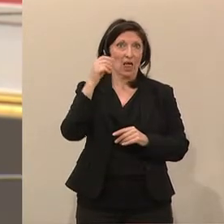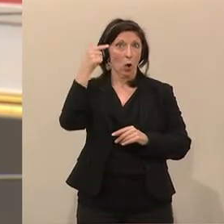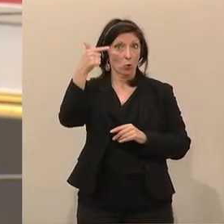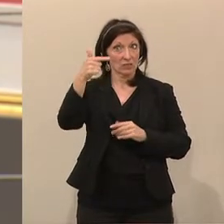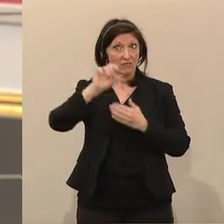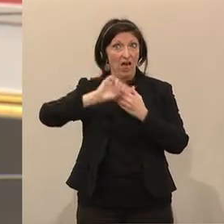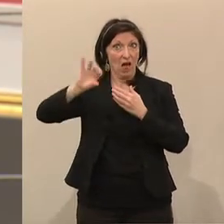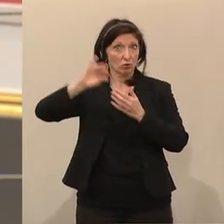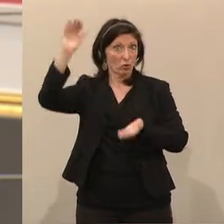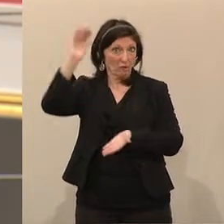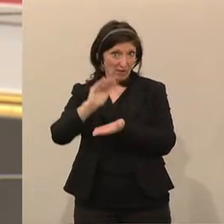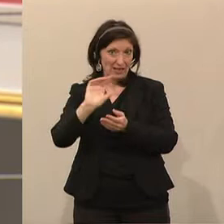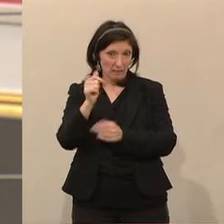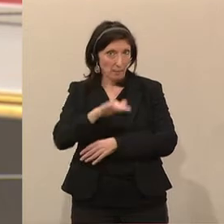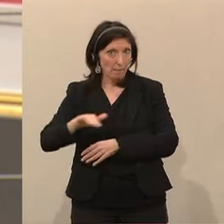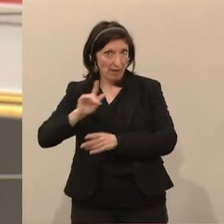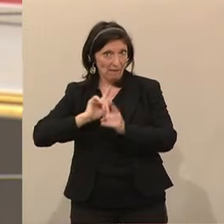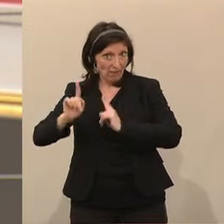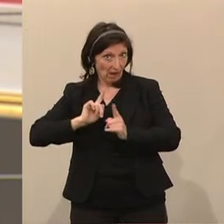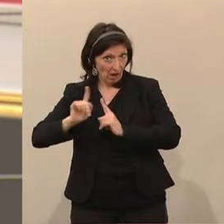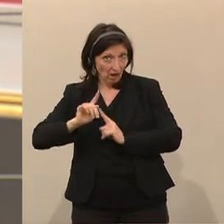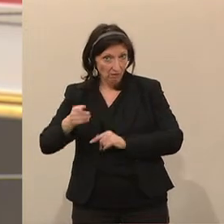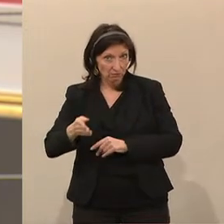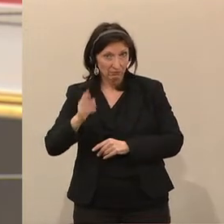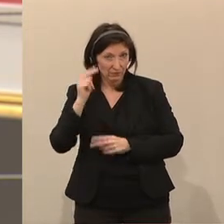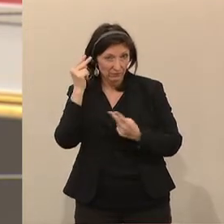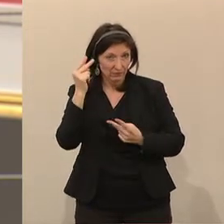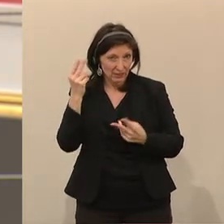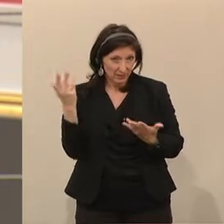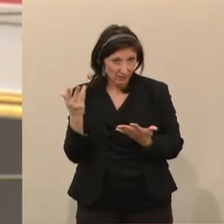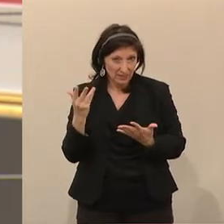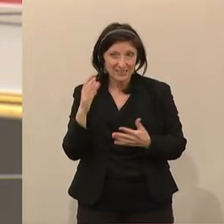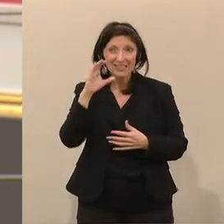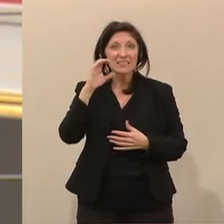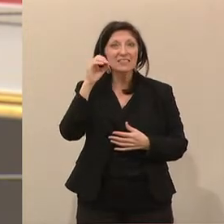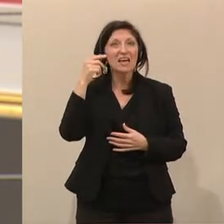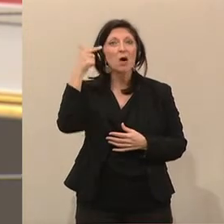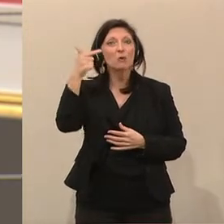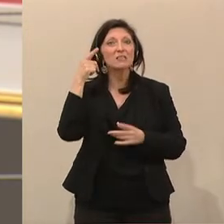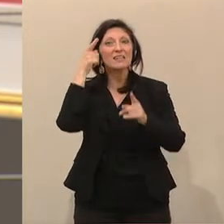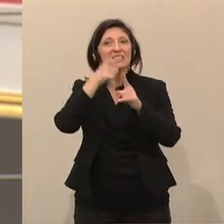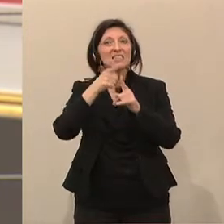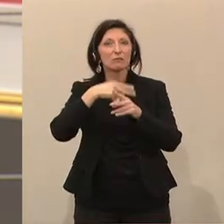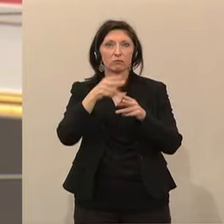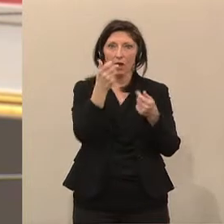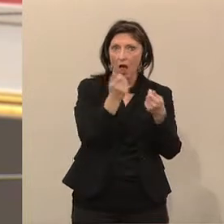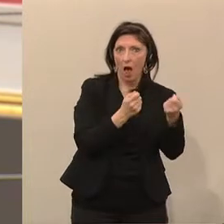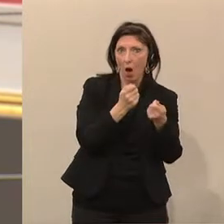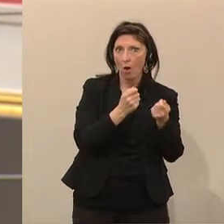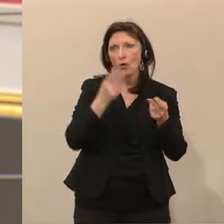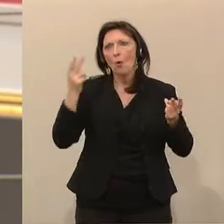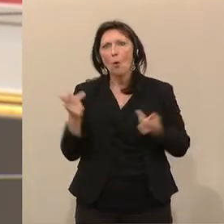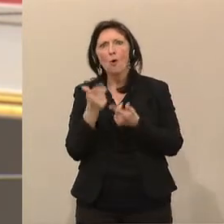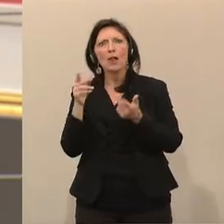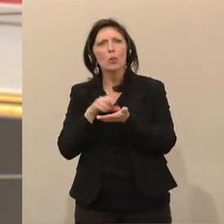geprägt sein. Hier ist insbesondere wichtig das Dossier zu den CO2-Flottenzielen für BKWs und leichten Nutzfahrzeugen,